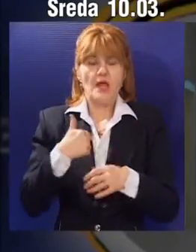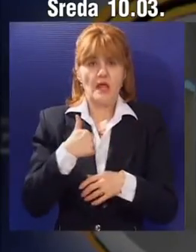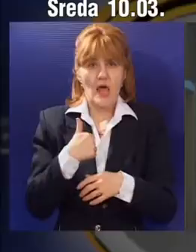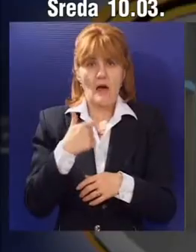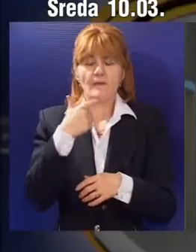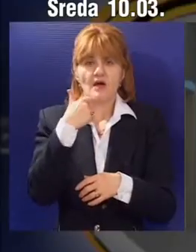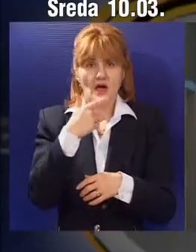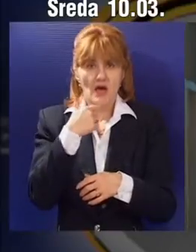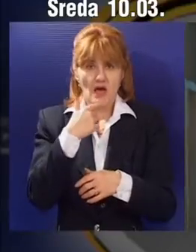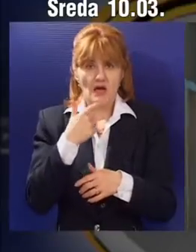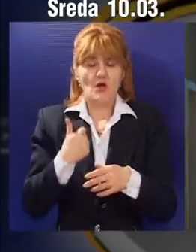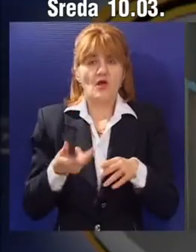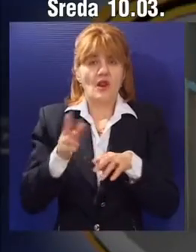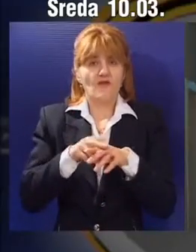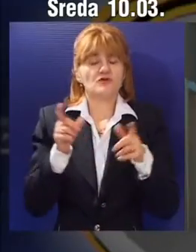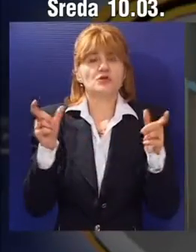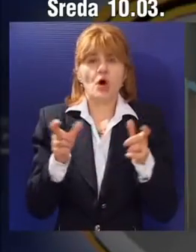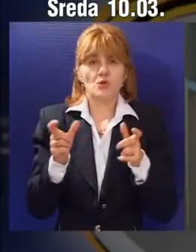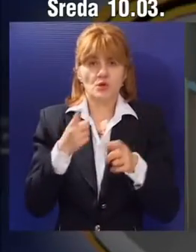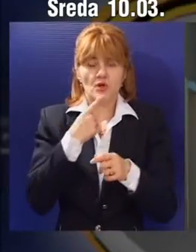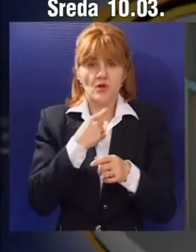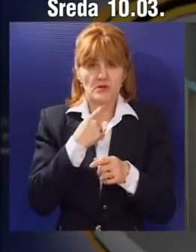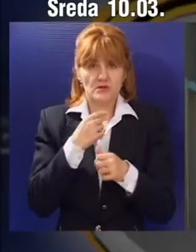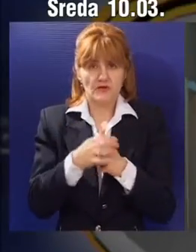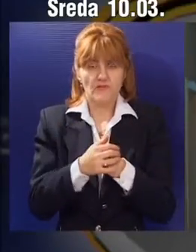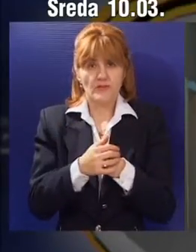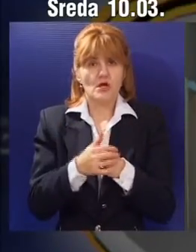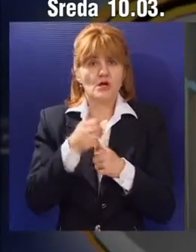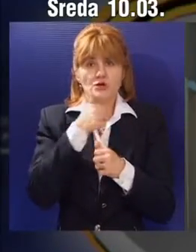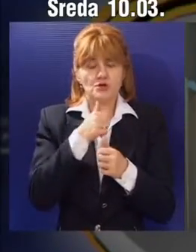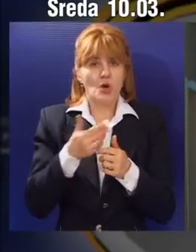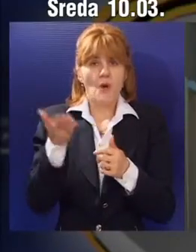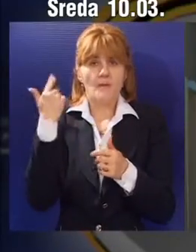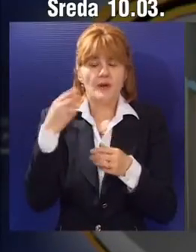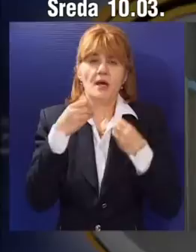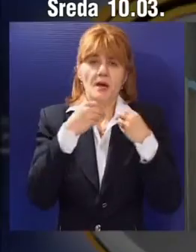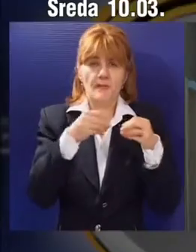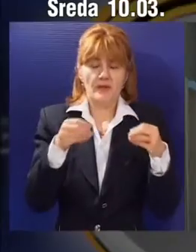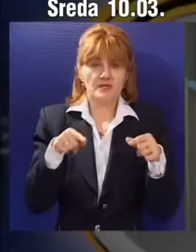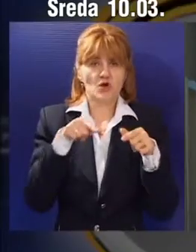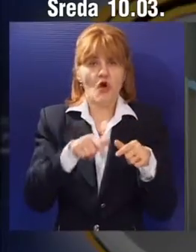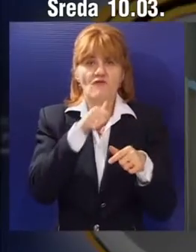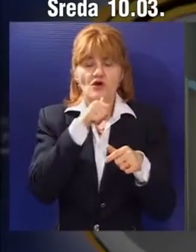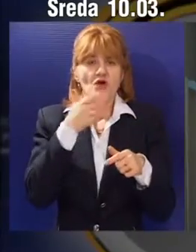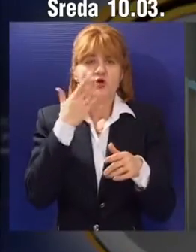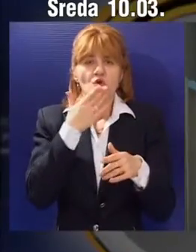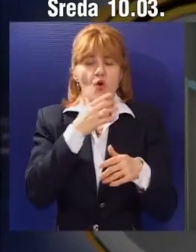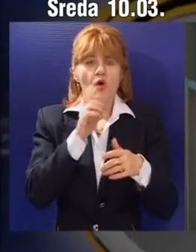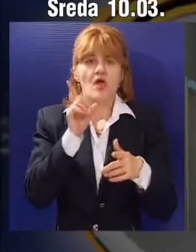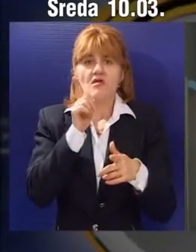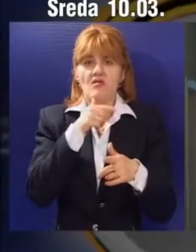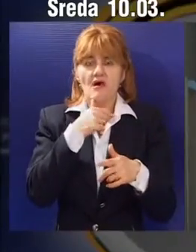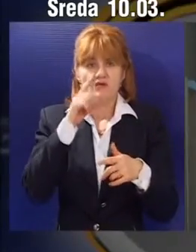rekao da ako ni zbog čega drugog, onda zbog društva. U principu, ono što su priče išla ranije da je mešt skaubojska škola